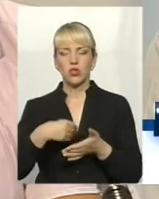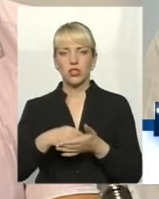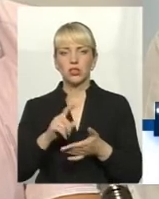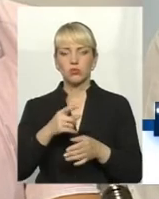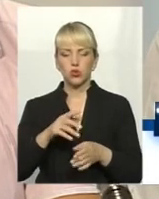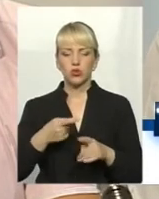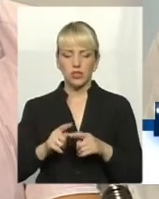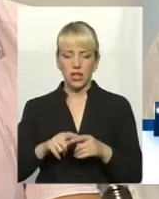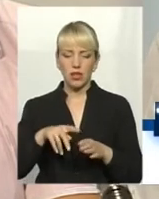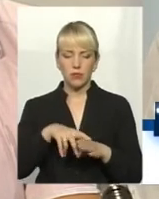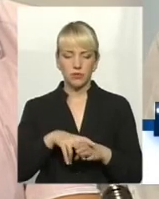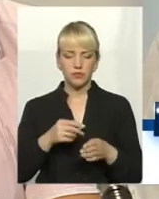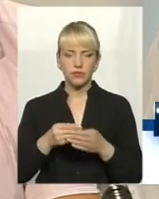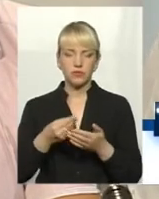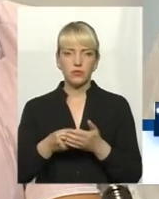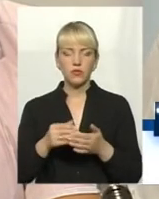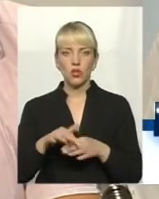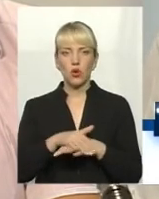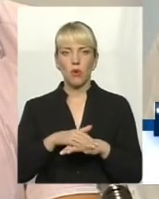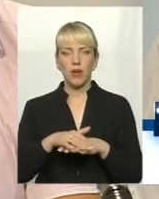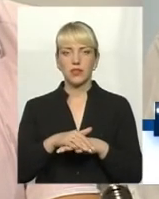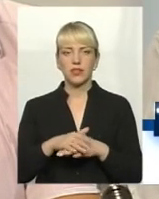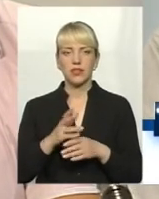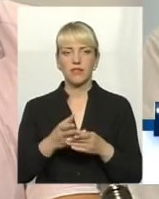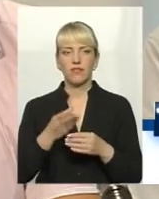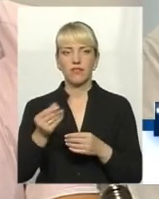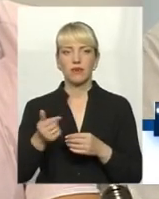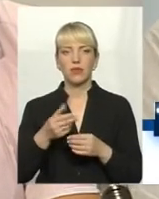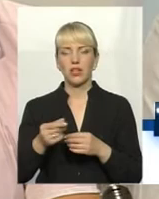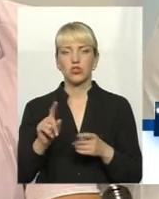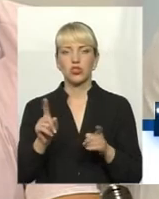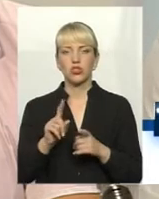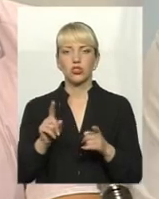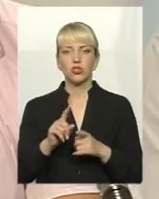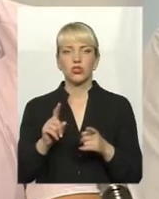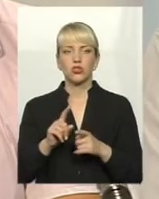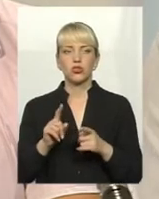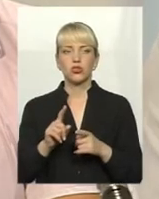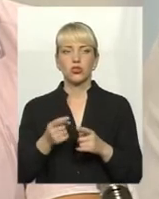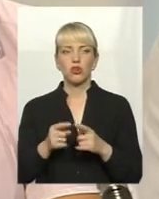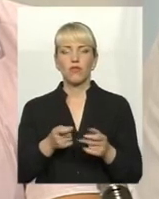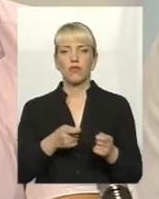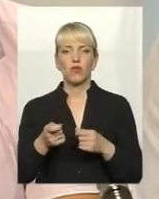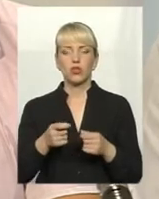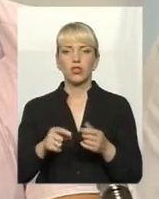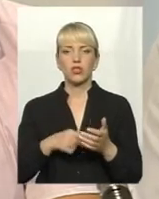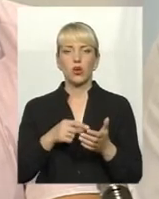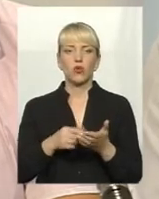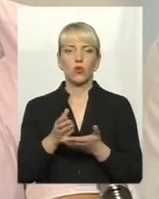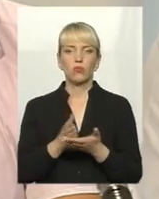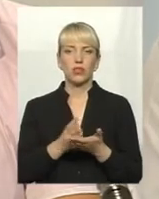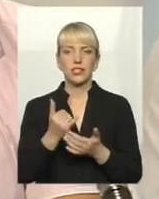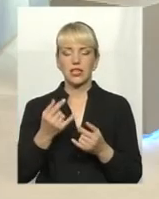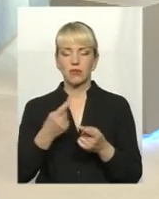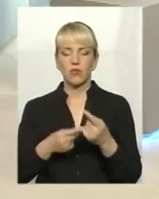громади. З бюджету громади, так? Доплачували, що вивозили комунальники, працюють двірники. ми до цього